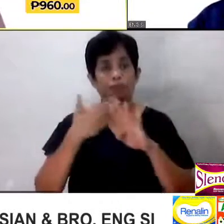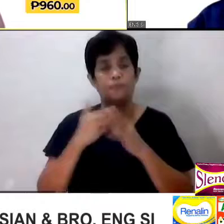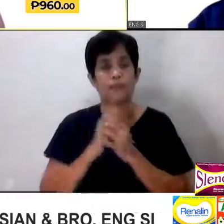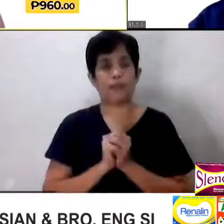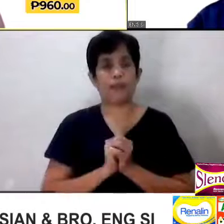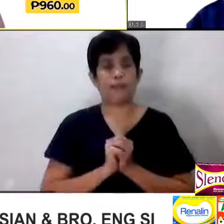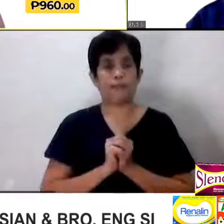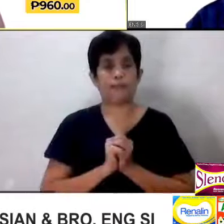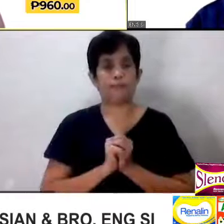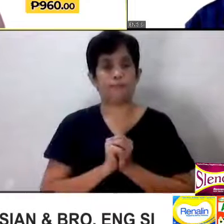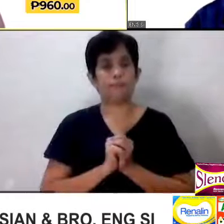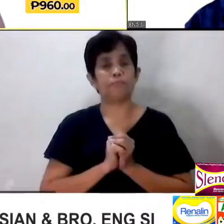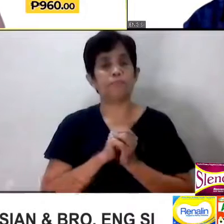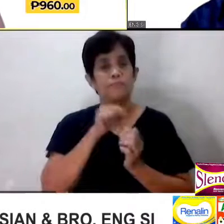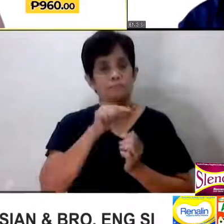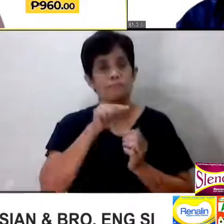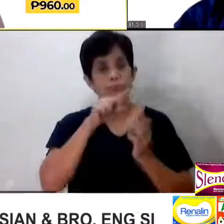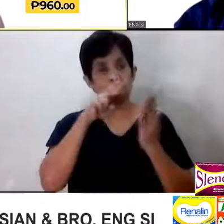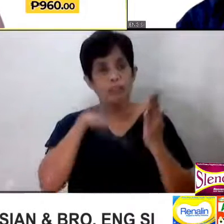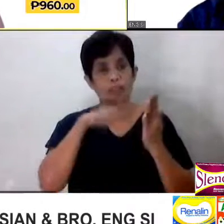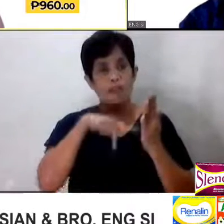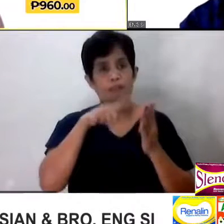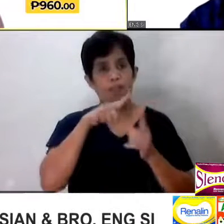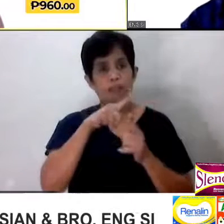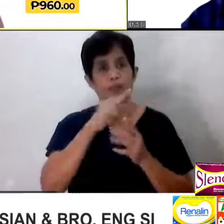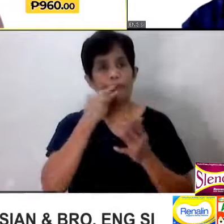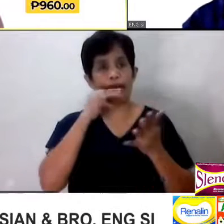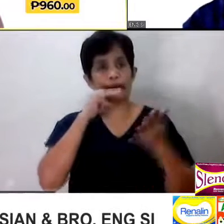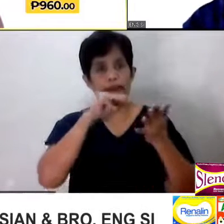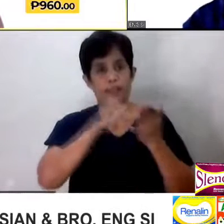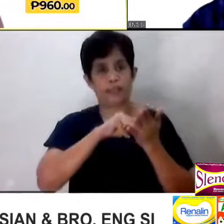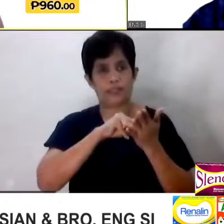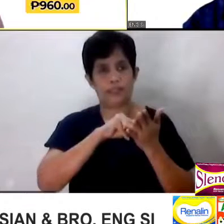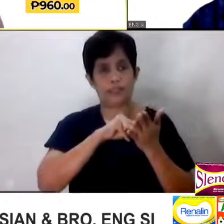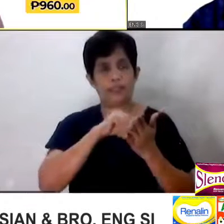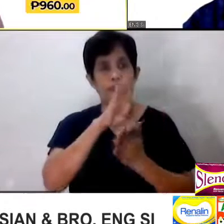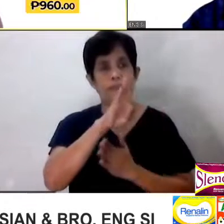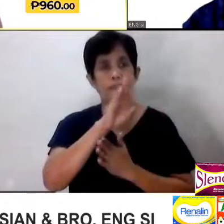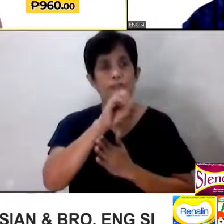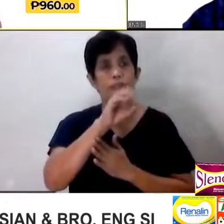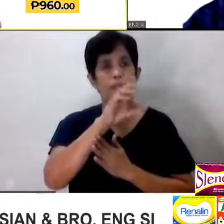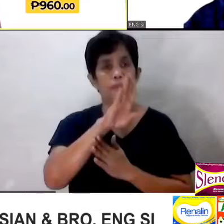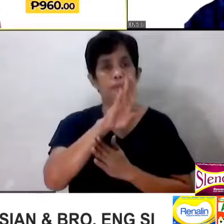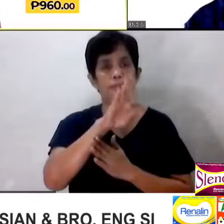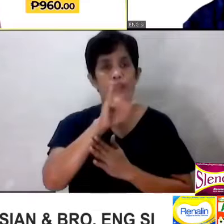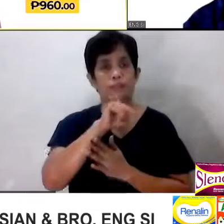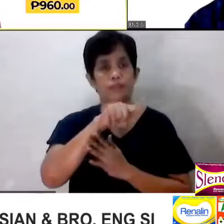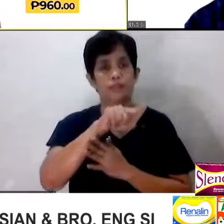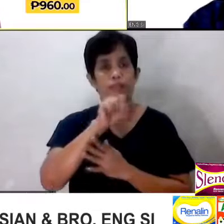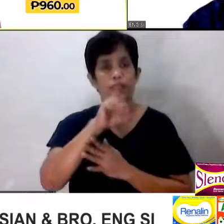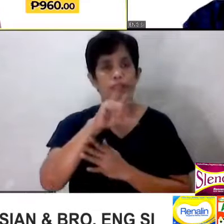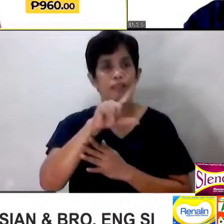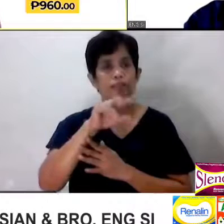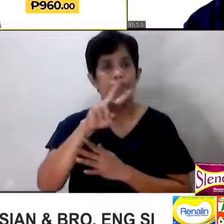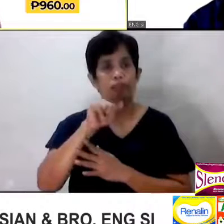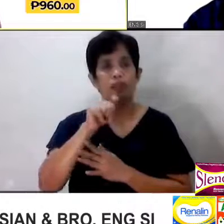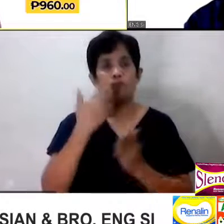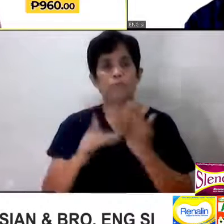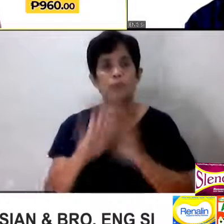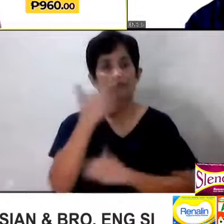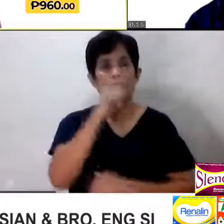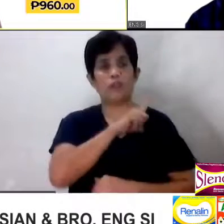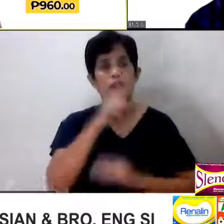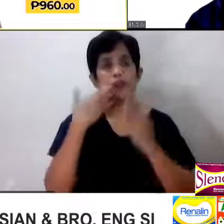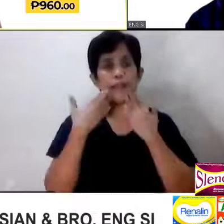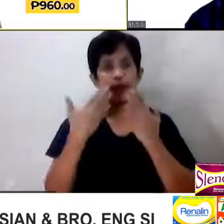ko lang basahin itong text message ni Bobby Lina Silva. Good morning, Lord. Thank you so much for waking us